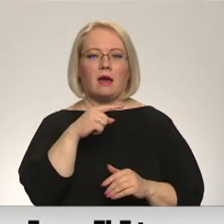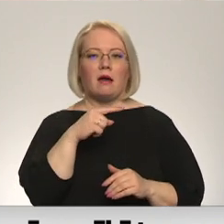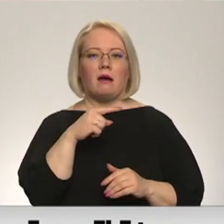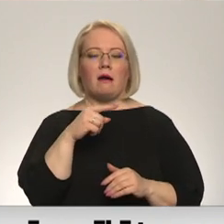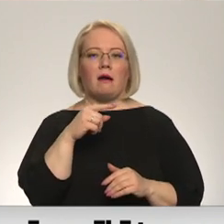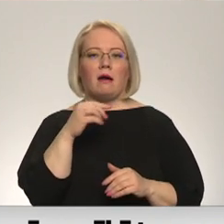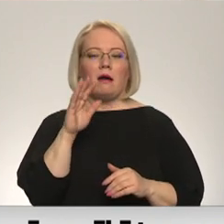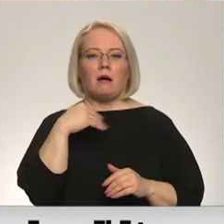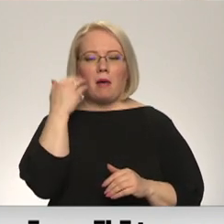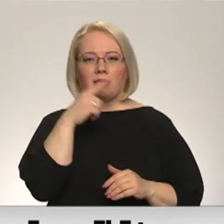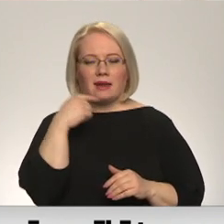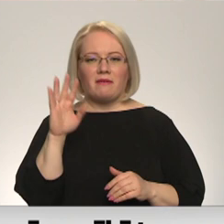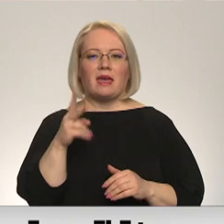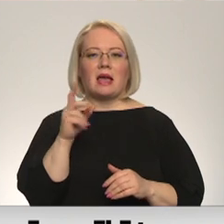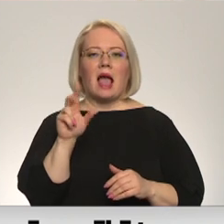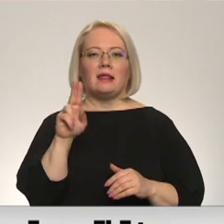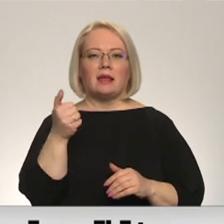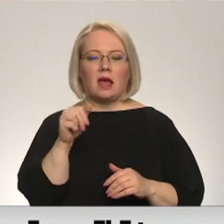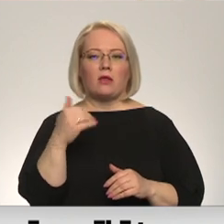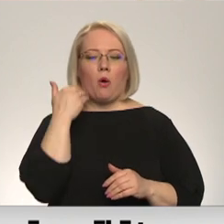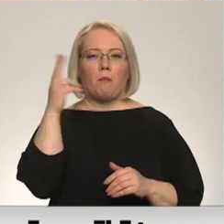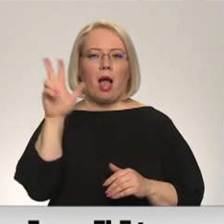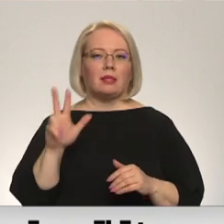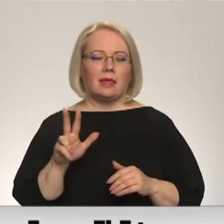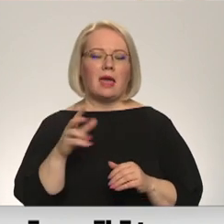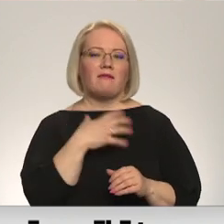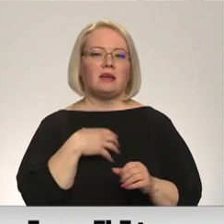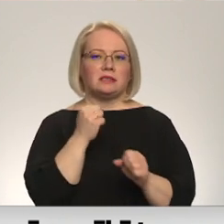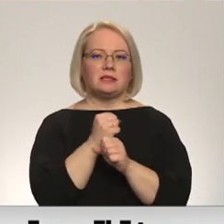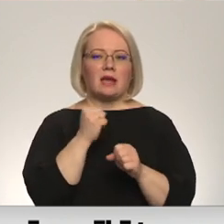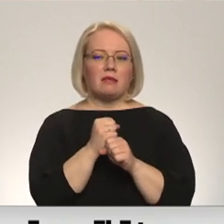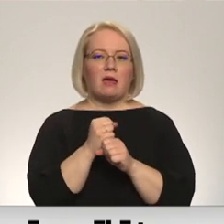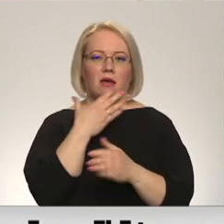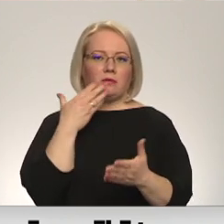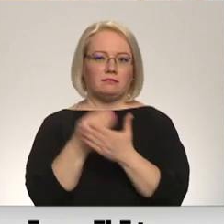un Baltijas energo sistēmai vajadzētu strādāt izolēti.